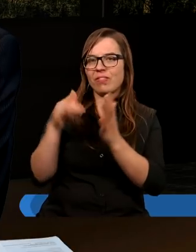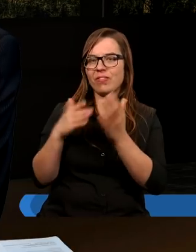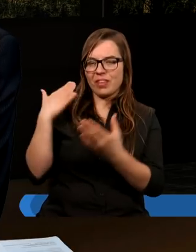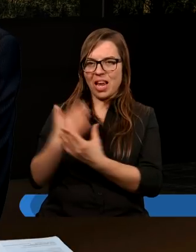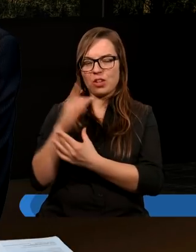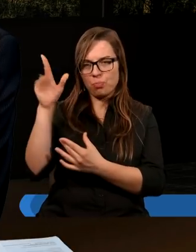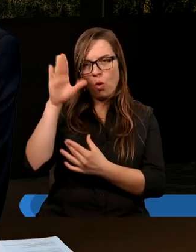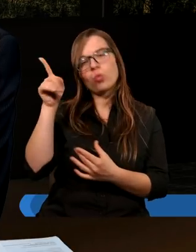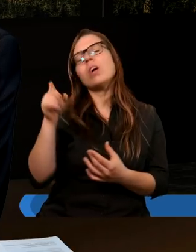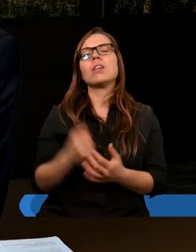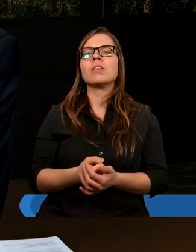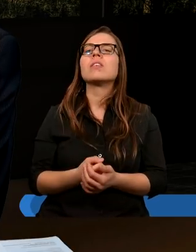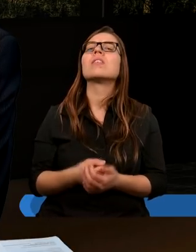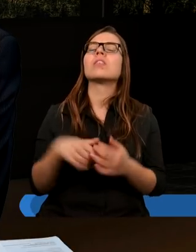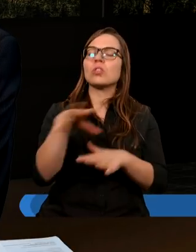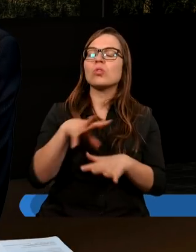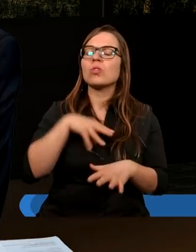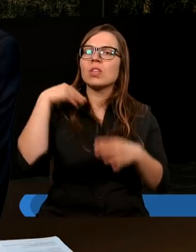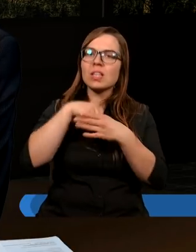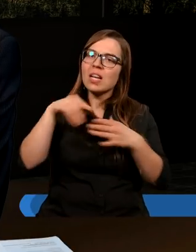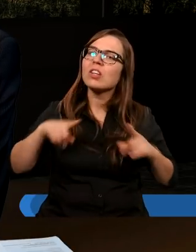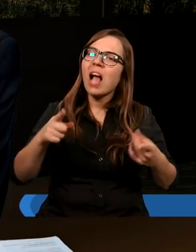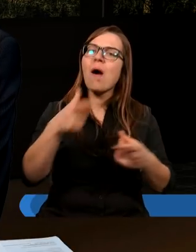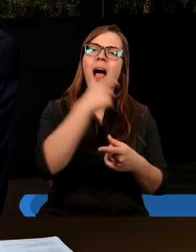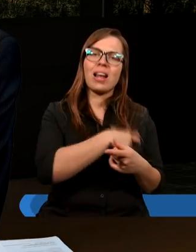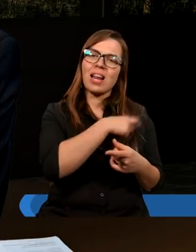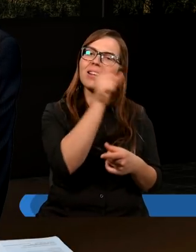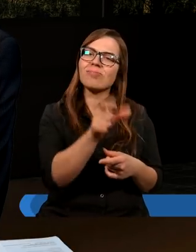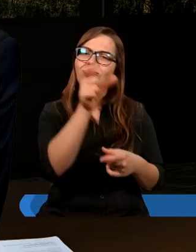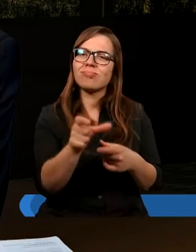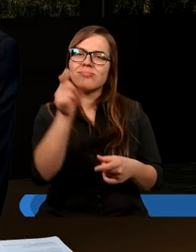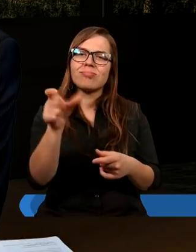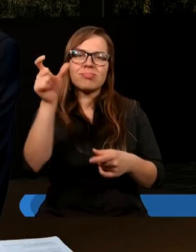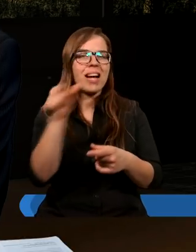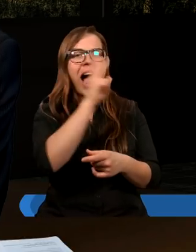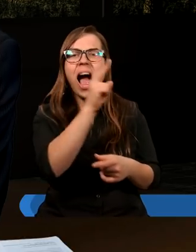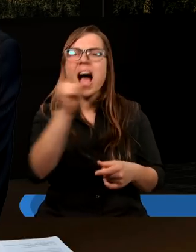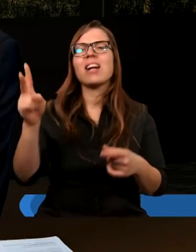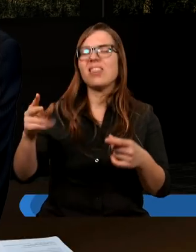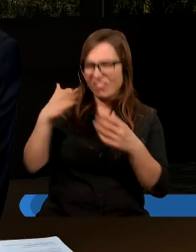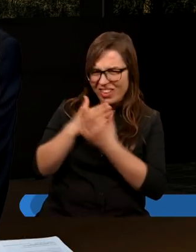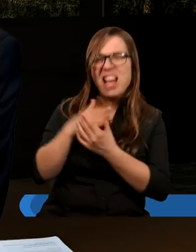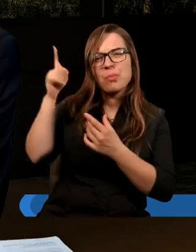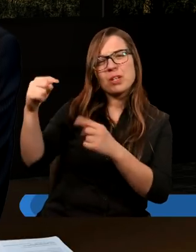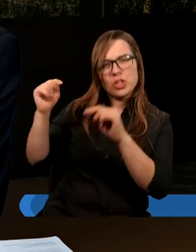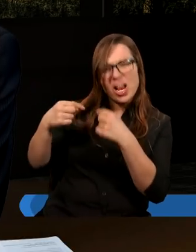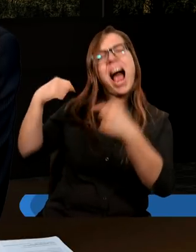Niech Duch Twój Święty działa na serca każdego człowieka. Wierzymy, że działa.